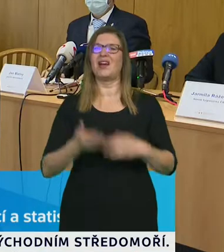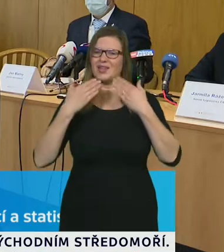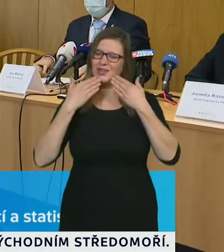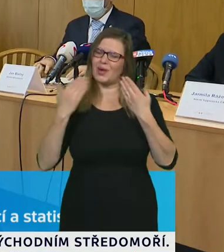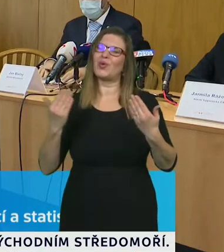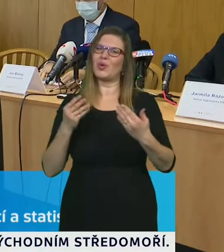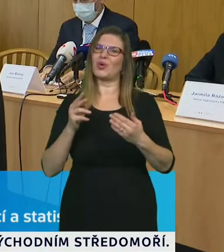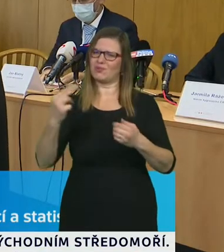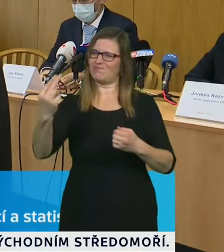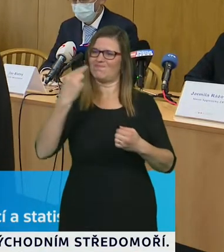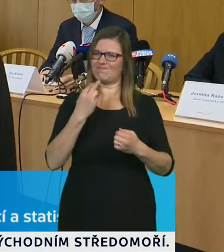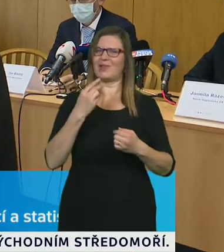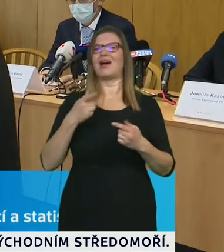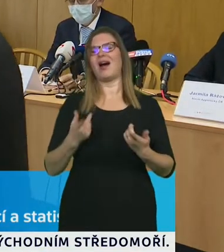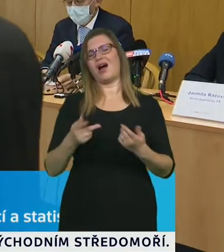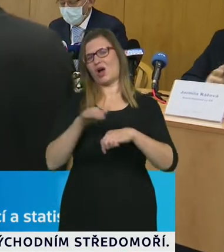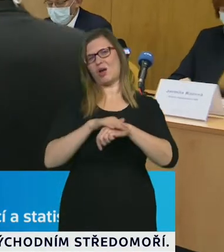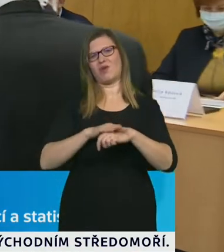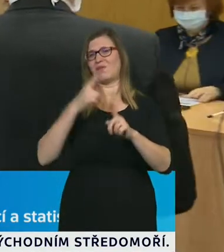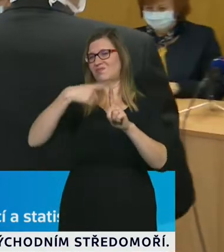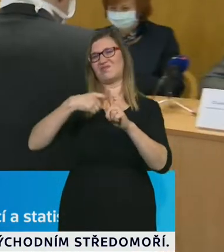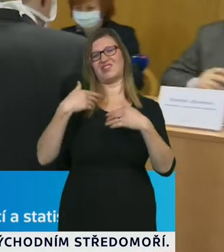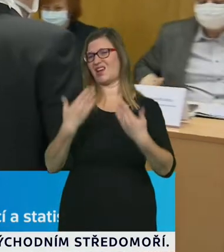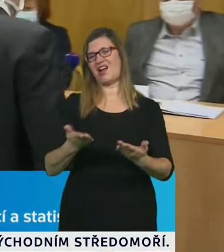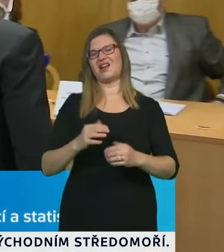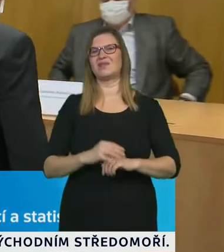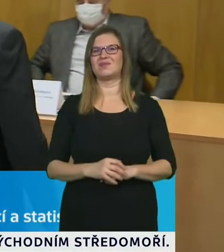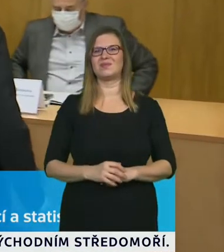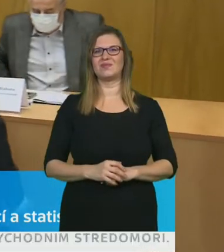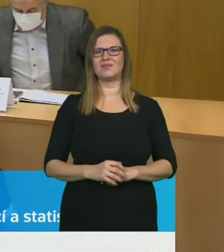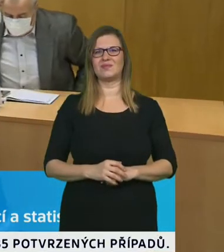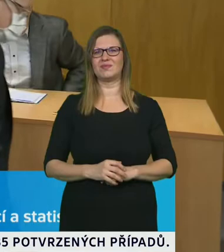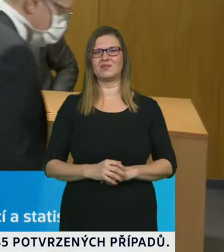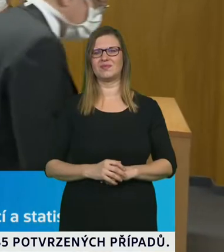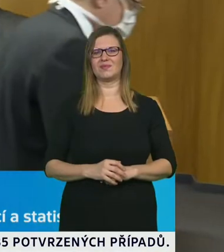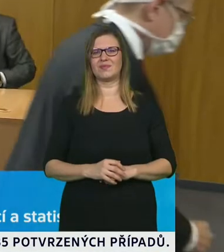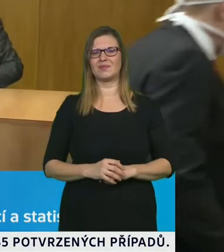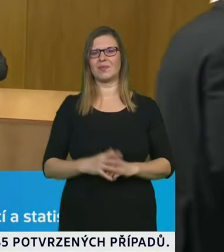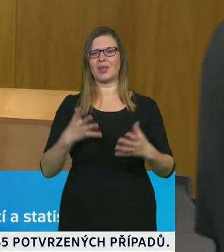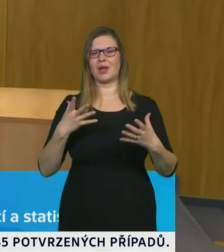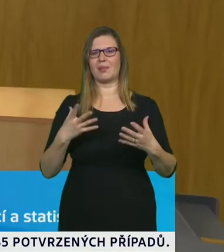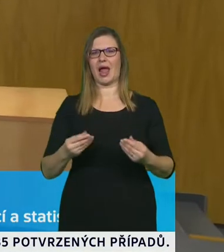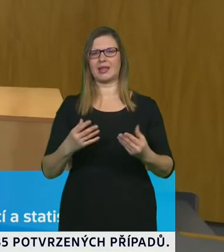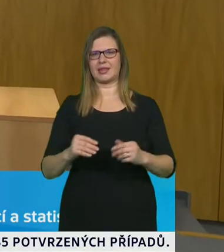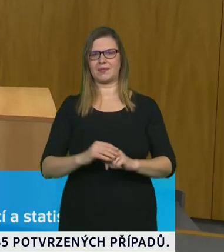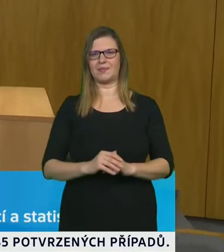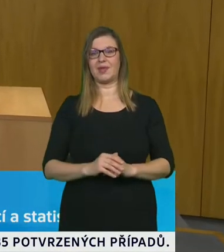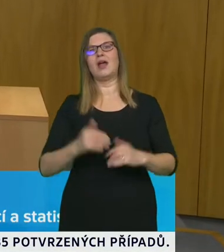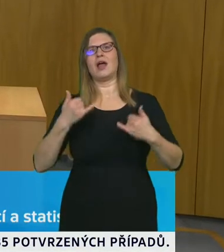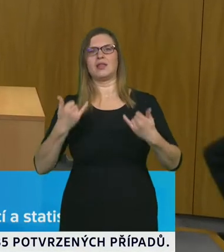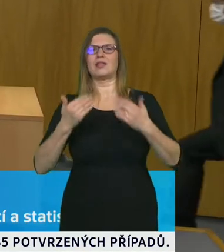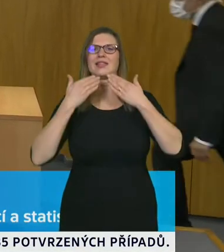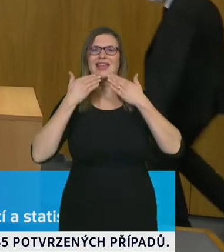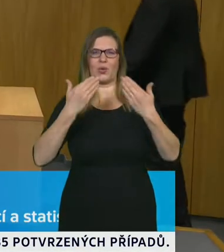optimističnější. Děkuji panu profesorovi a předtím, než si dovolím odprezentovat tu